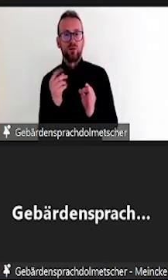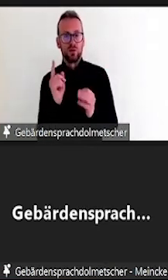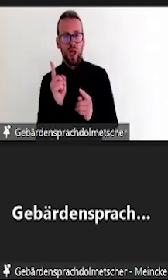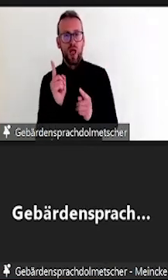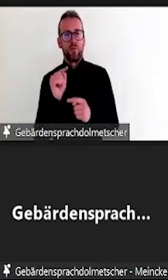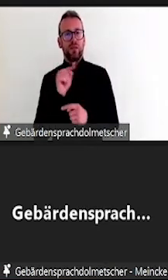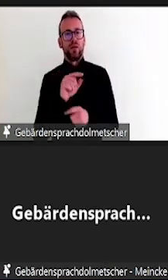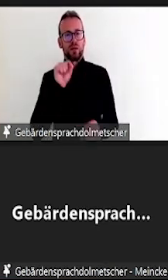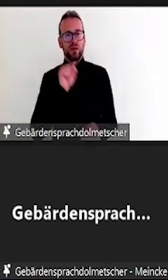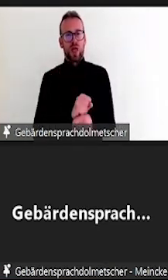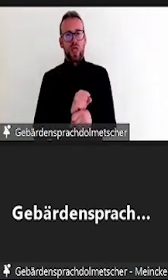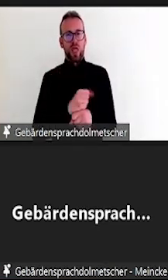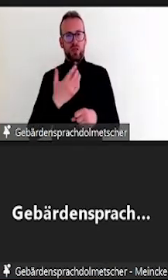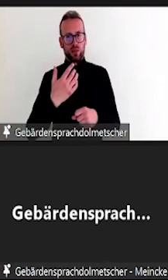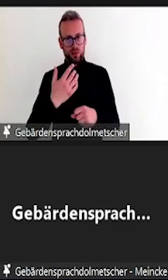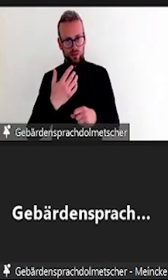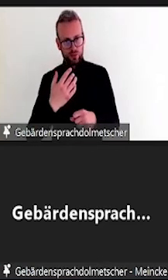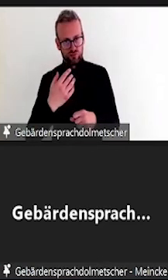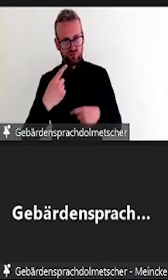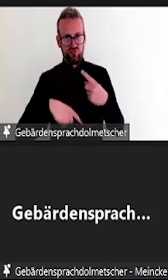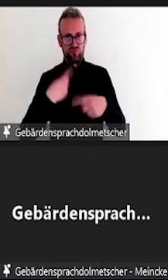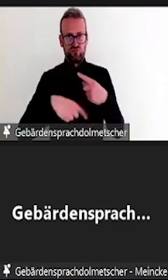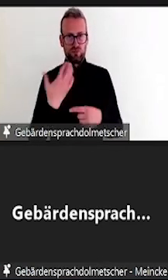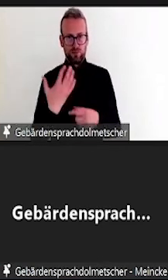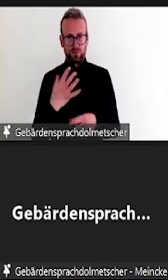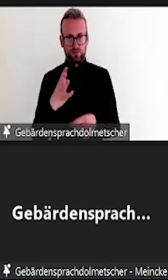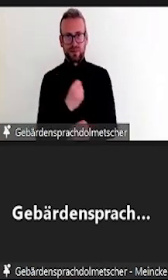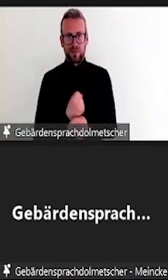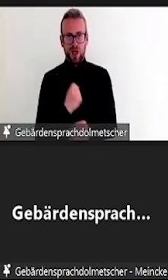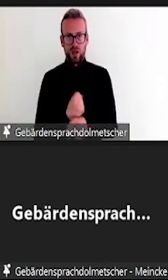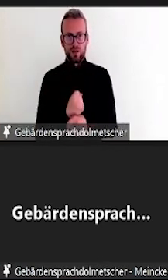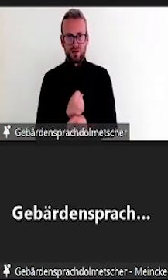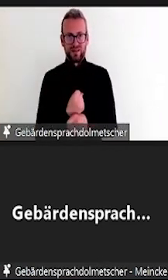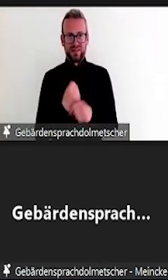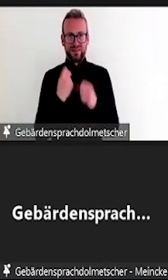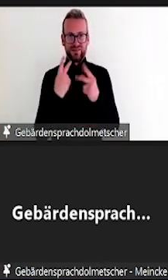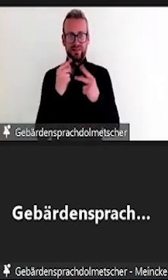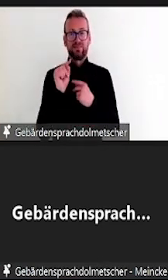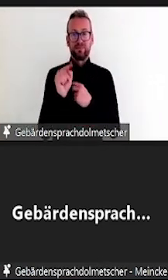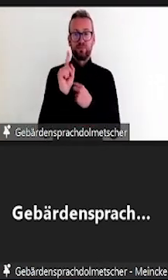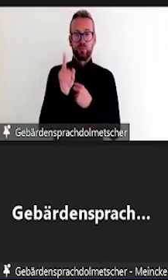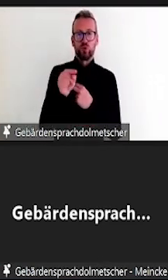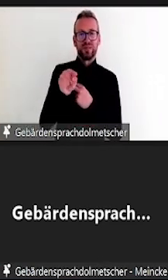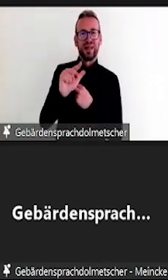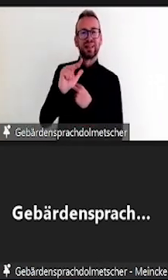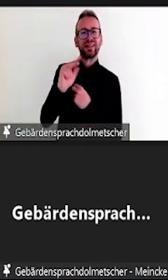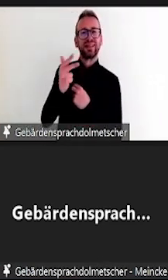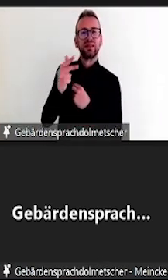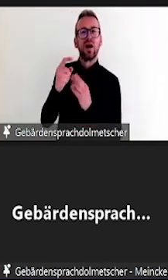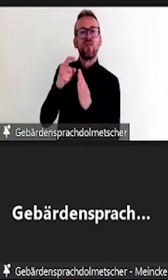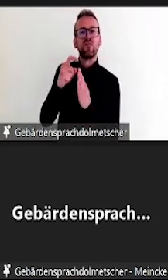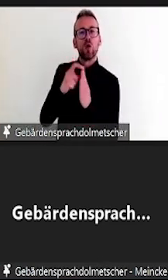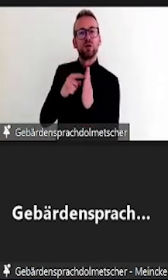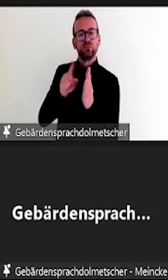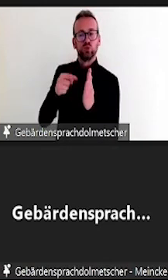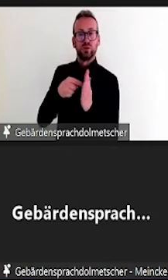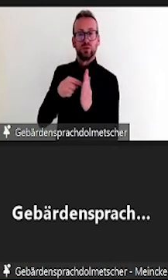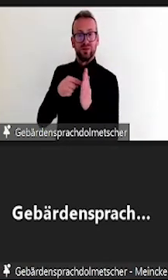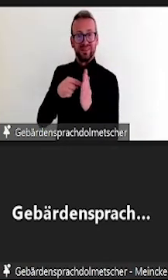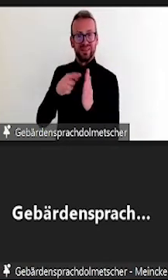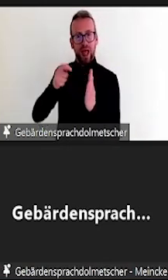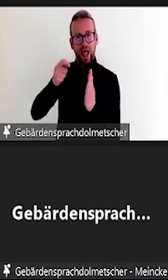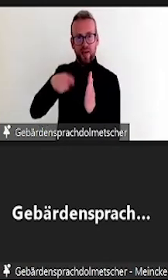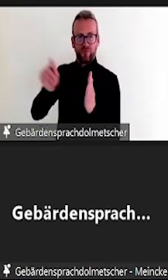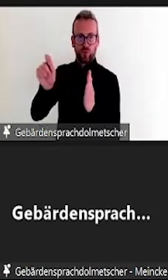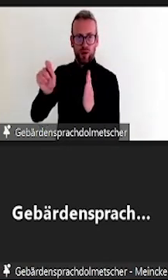Studierenden zum Beispiel einige kurze Pausen gewährt, können sie häufig dann auch sehr gute akademische Leistungen erbringen